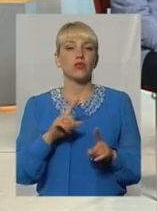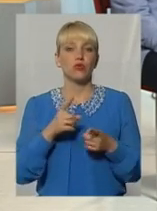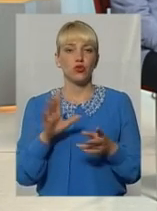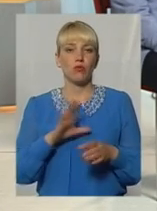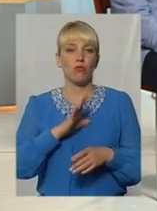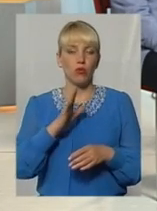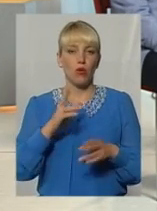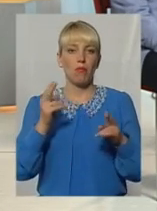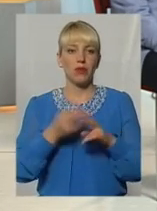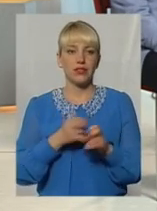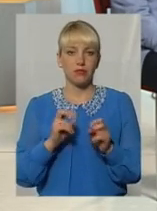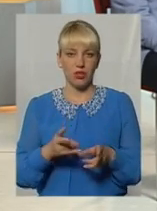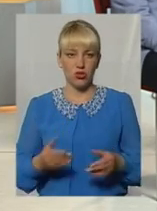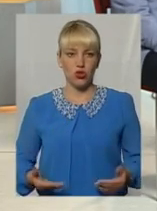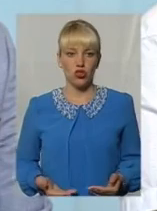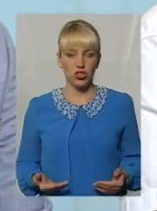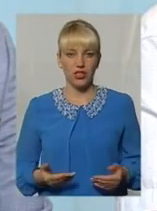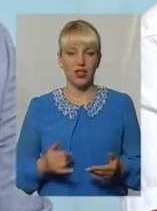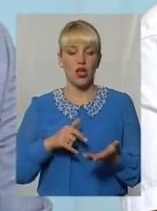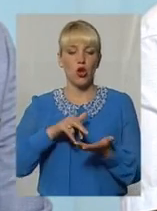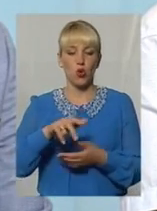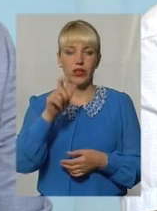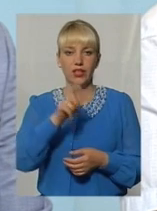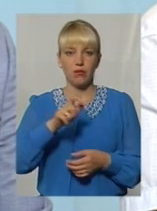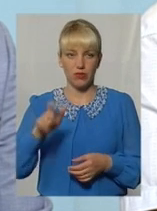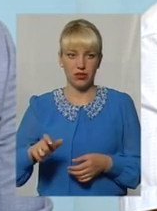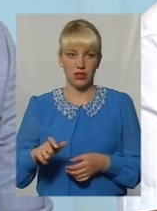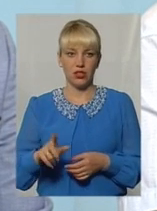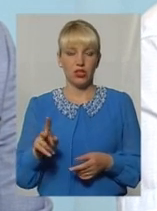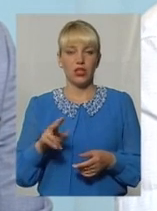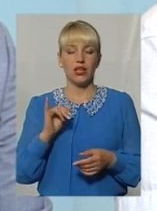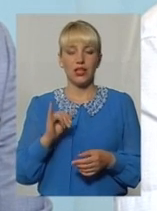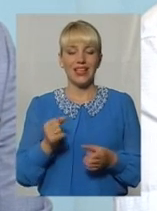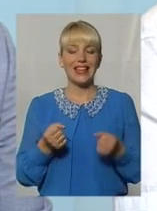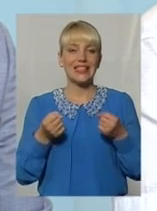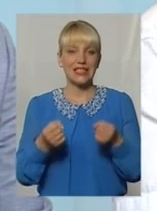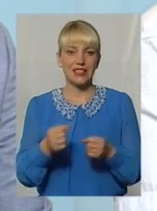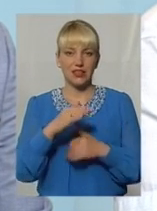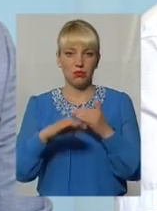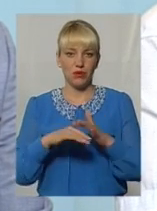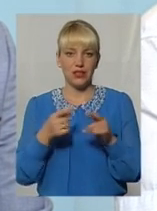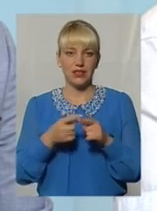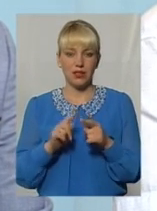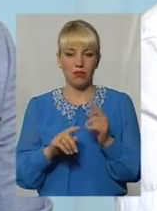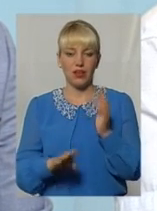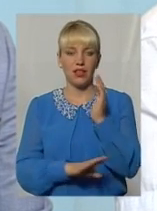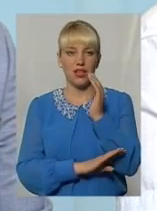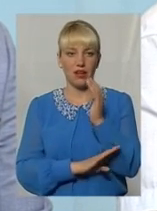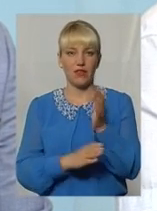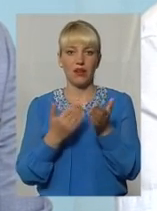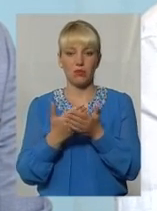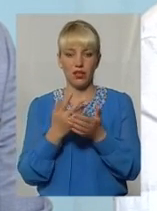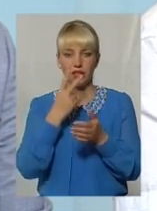жити мешканцям. Ходити під ними, їздити під ними. Так само взяти парк Франко.